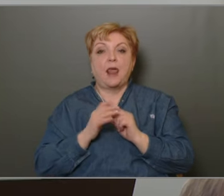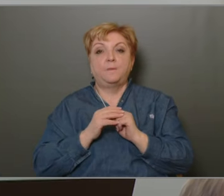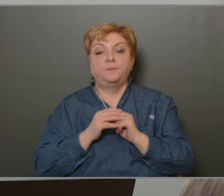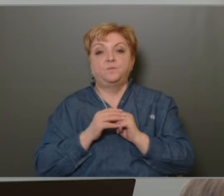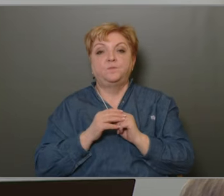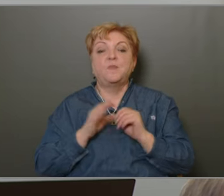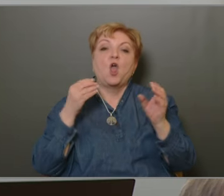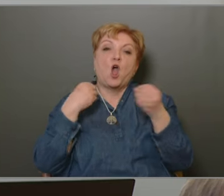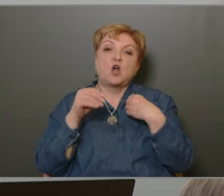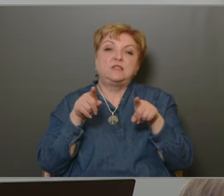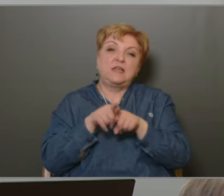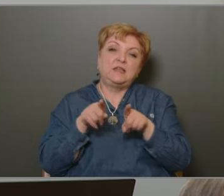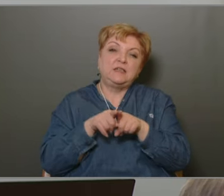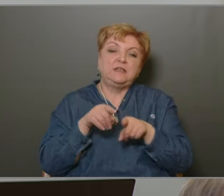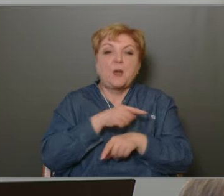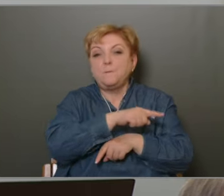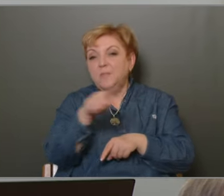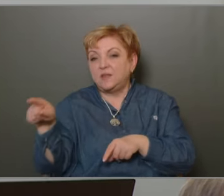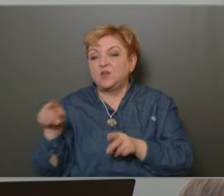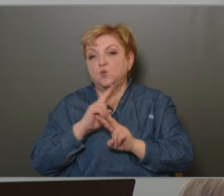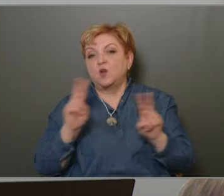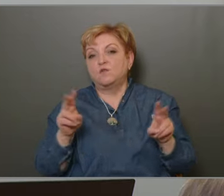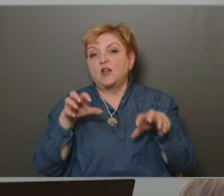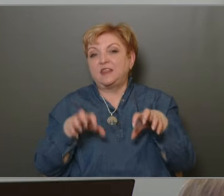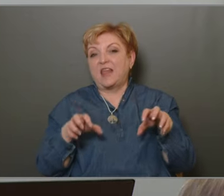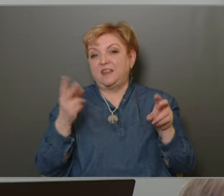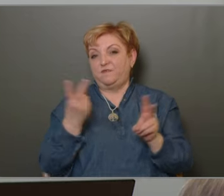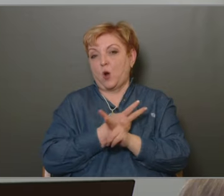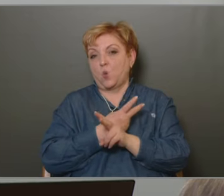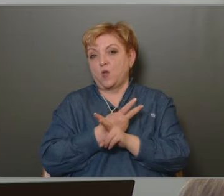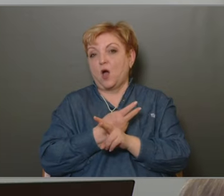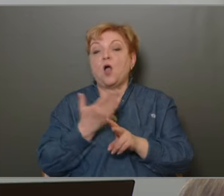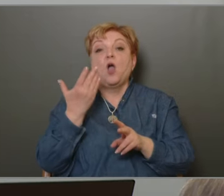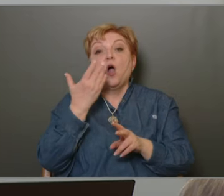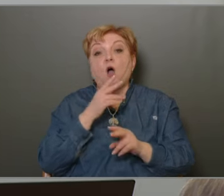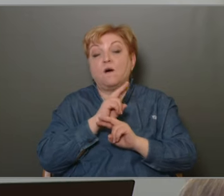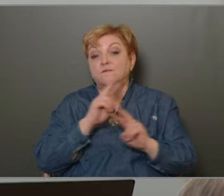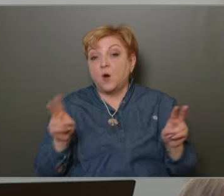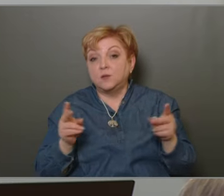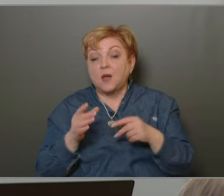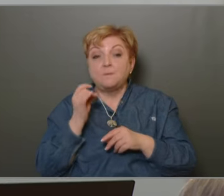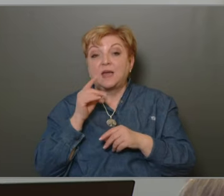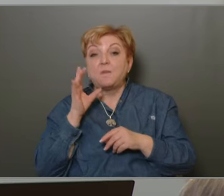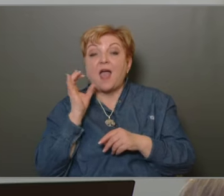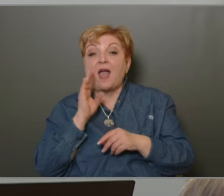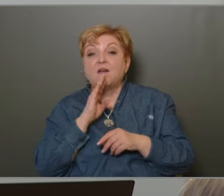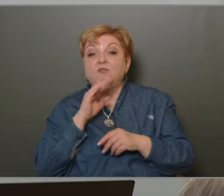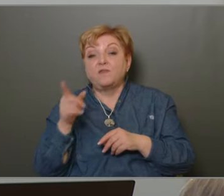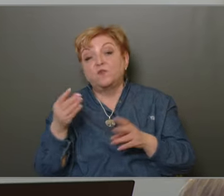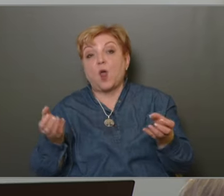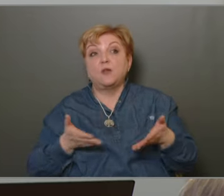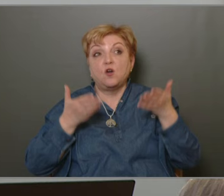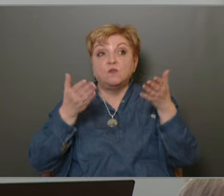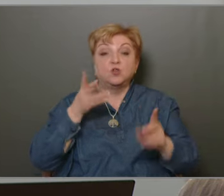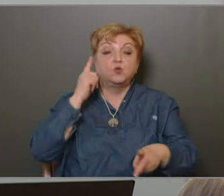azért itt mindannyiunknak van tenni valója, de hogyha van esetleg a BKM-FKF-nek olyan javaslat,